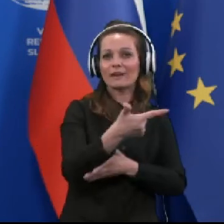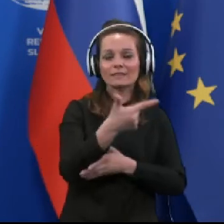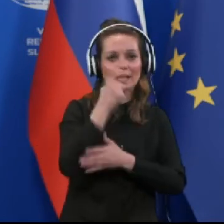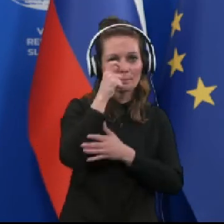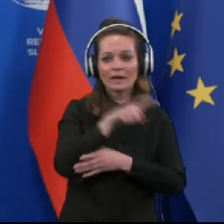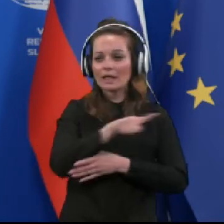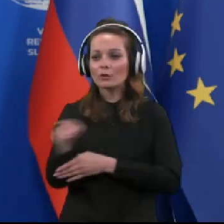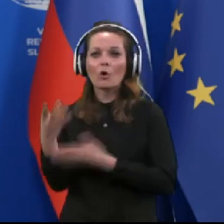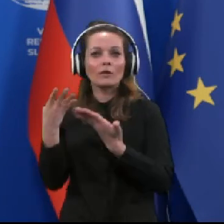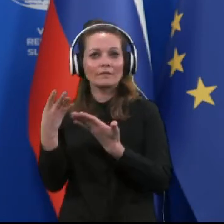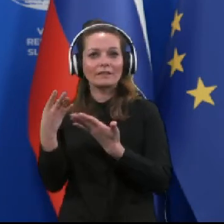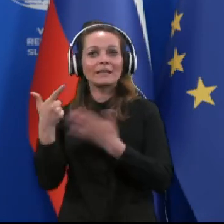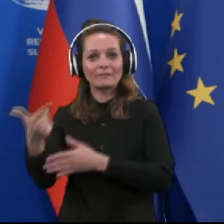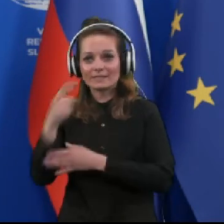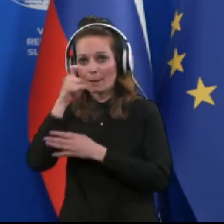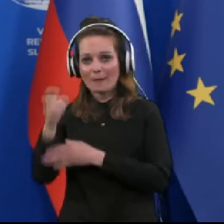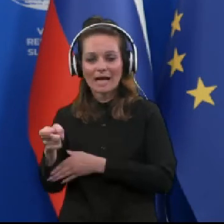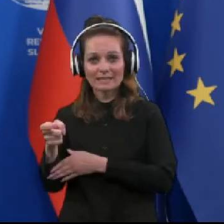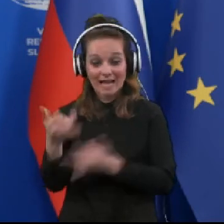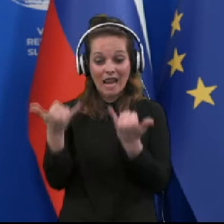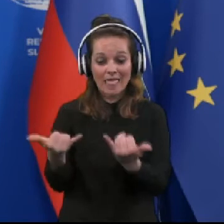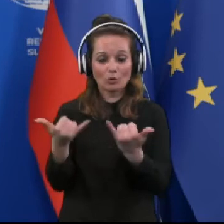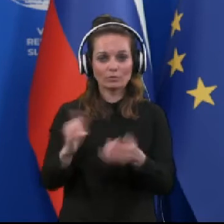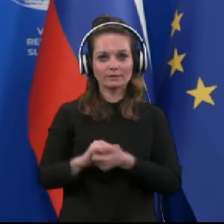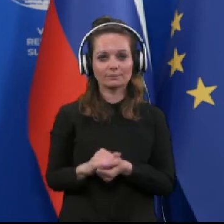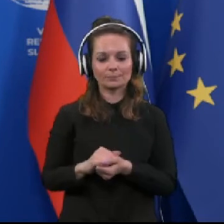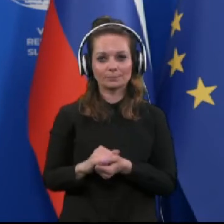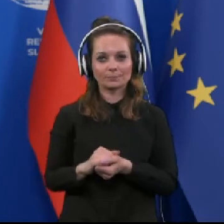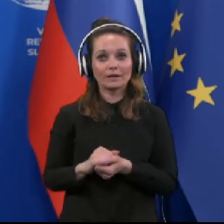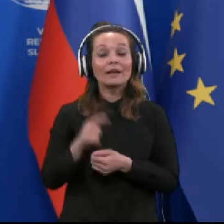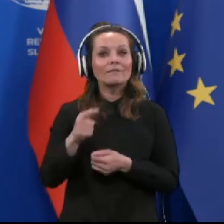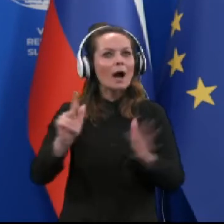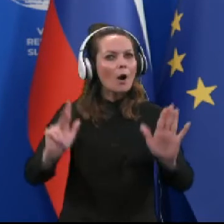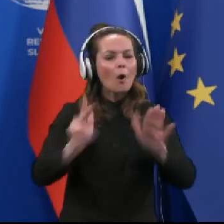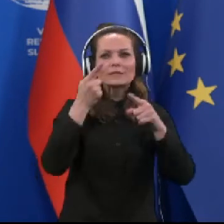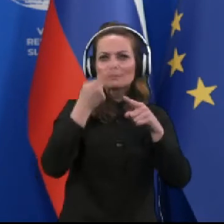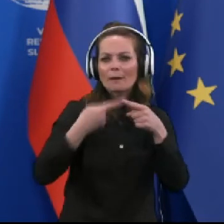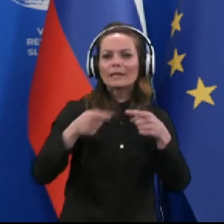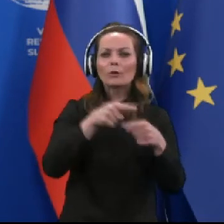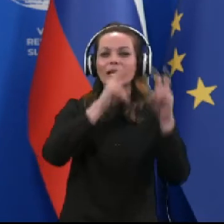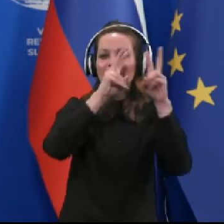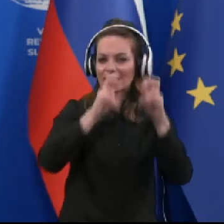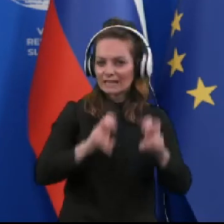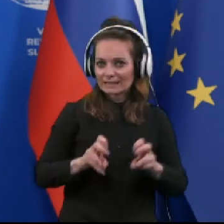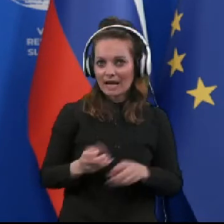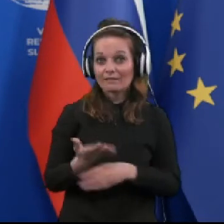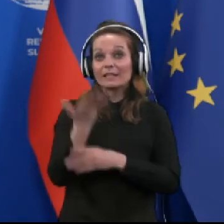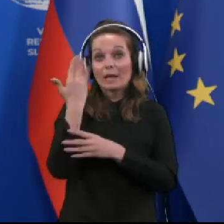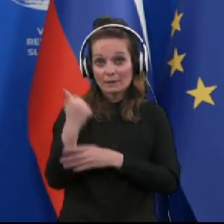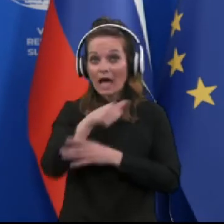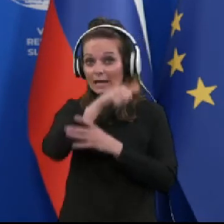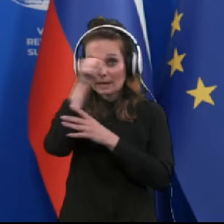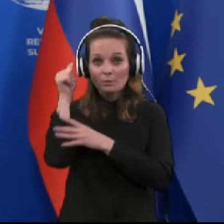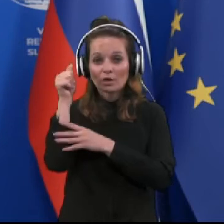marca do 29. marca letos. V 8. valu raziskave je bila tako